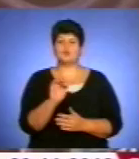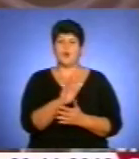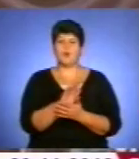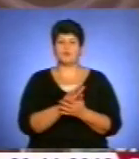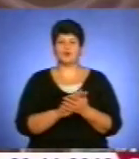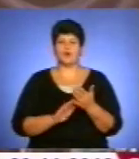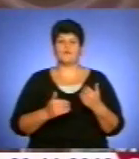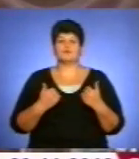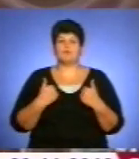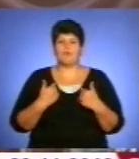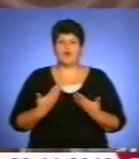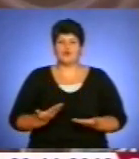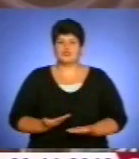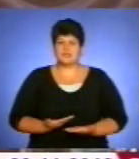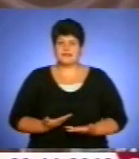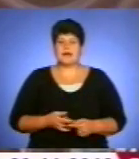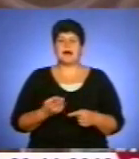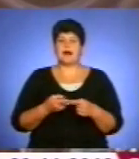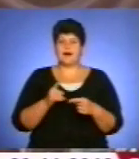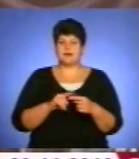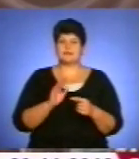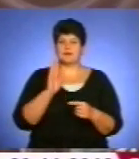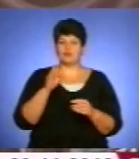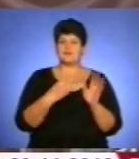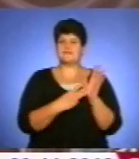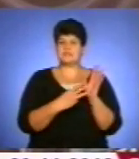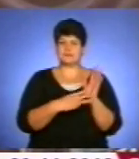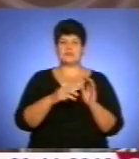мого життя, а то вже буде 80 років,